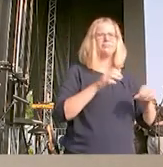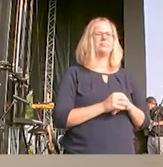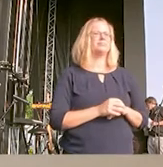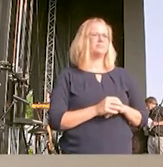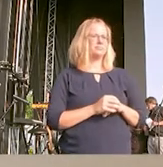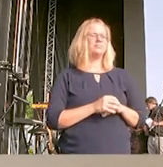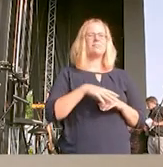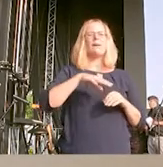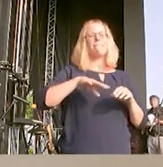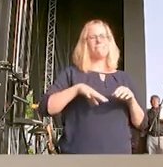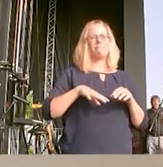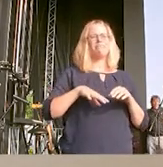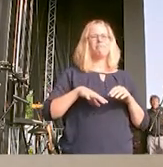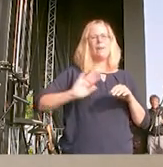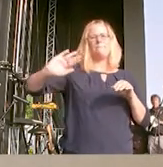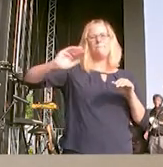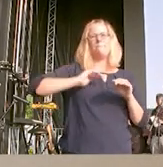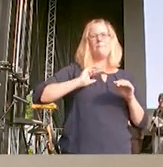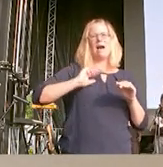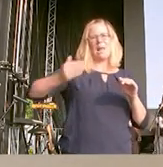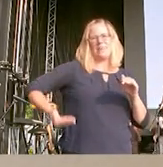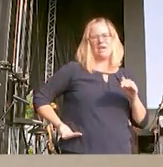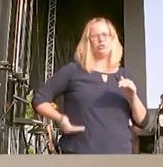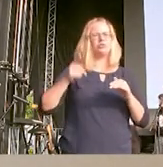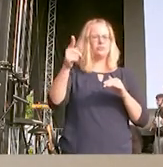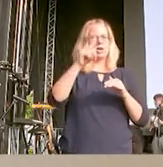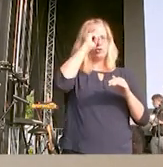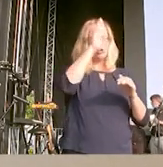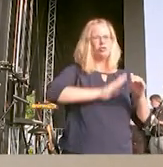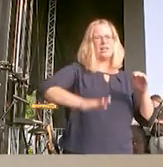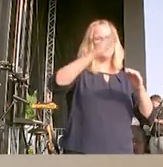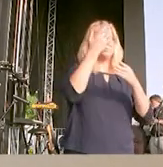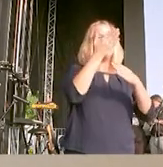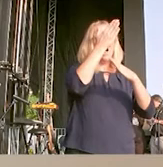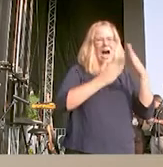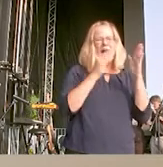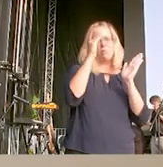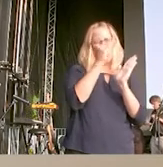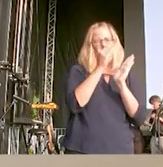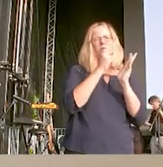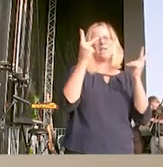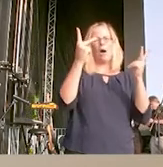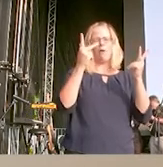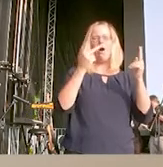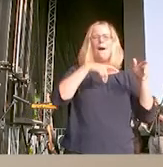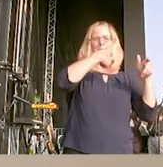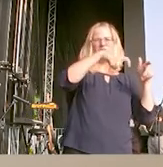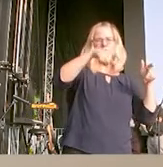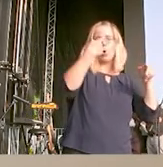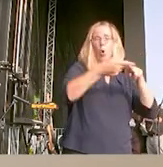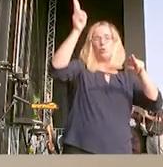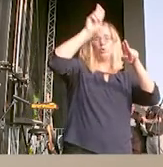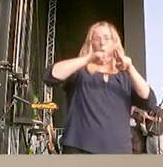Bangladesch, ein Land halb so groß wie Deutschland, aber mit der doppelten Bevölkerung, droht